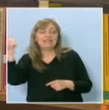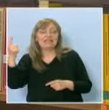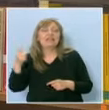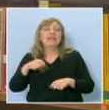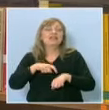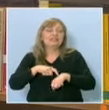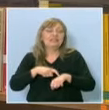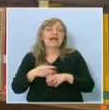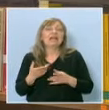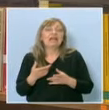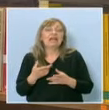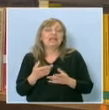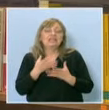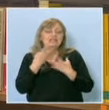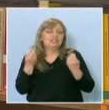определено не е.